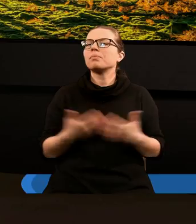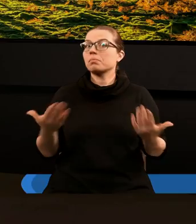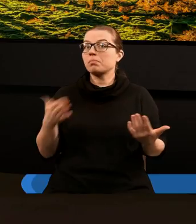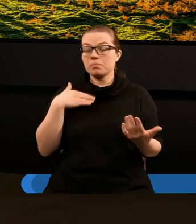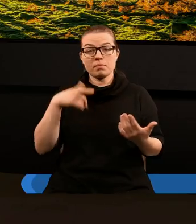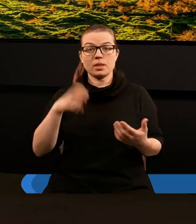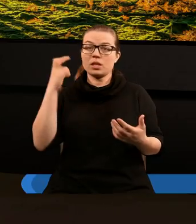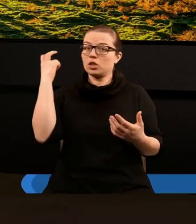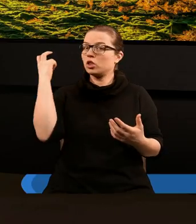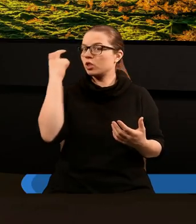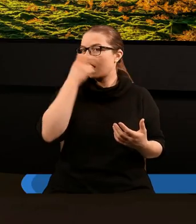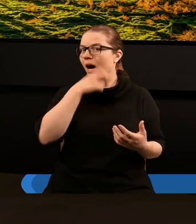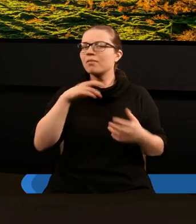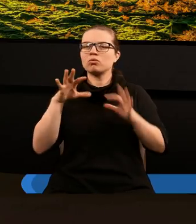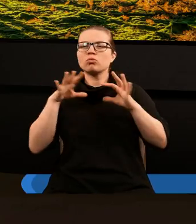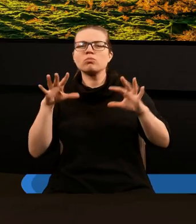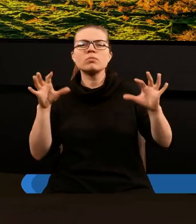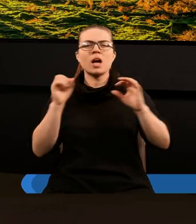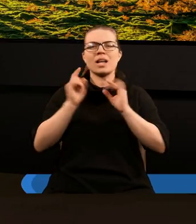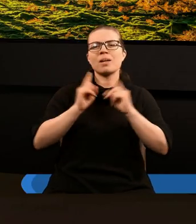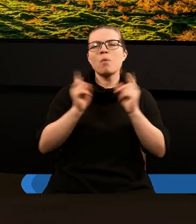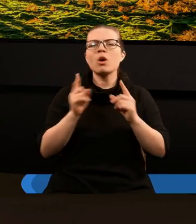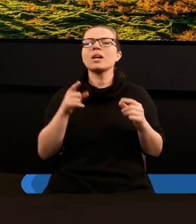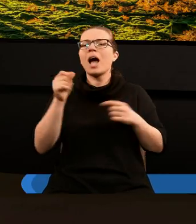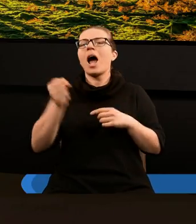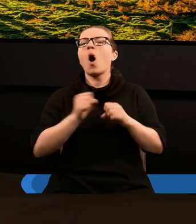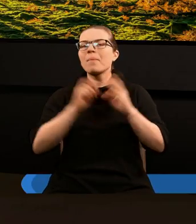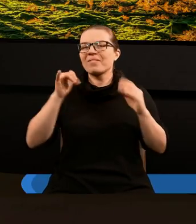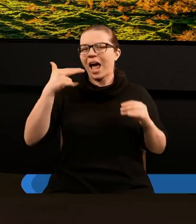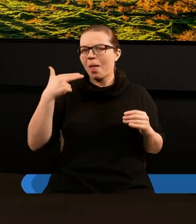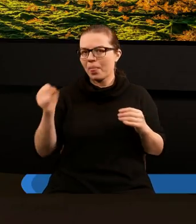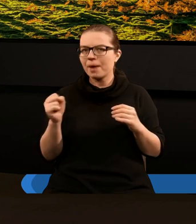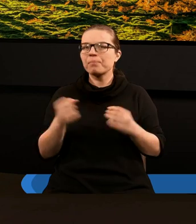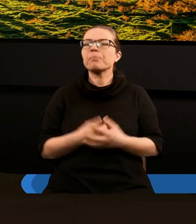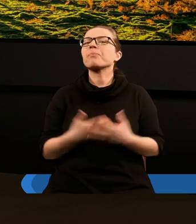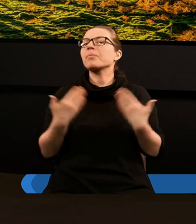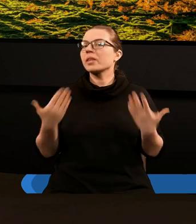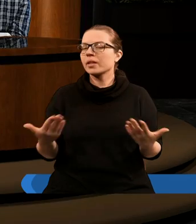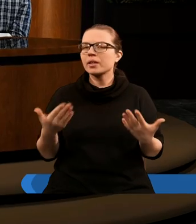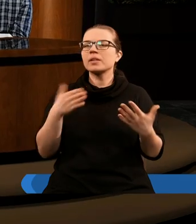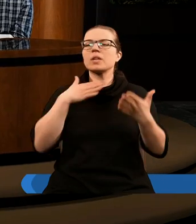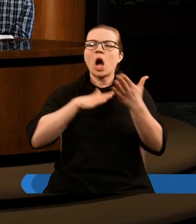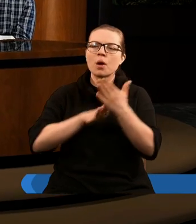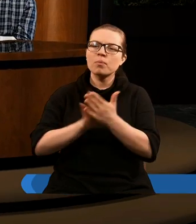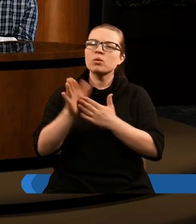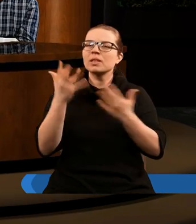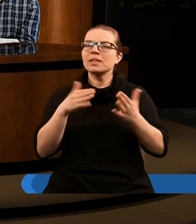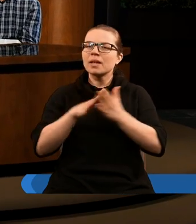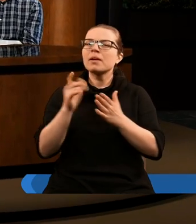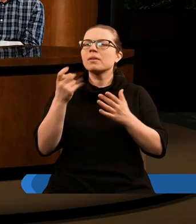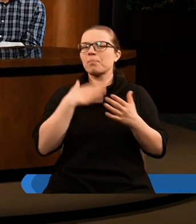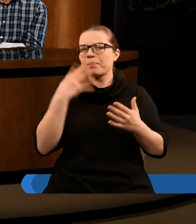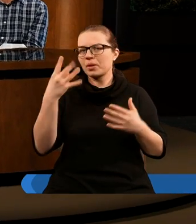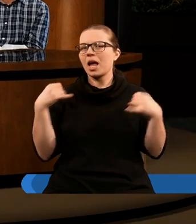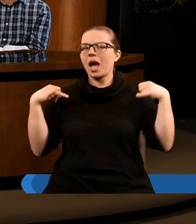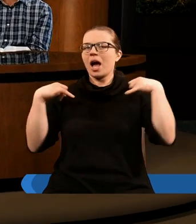bardzo bogatą symbolikę. Wiemy, że apokalipsa używa symboli. No i patrząc od samego początku, mamy czterech